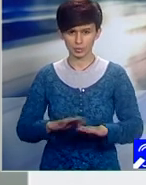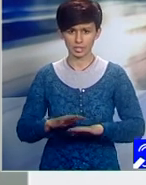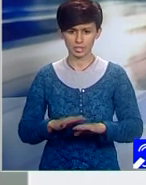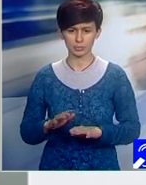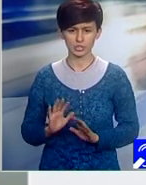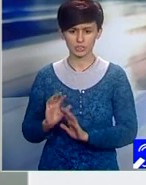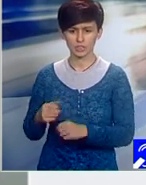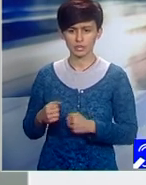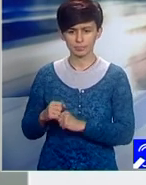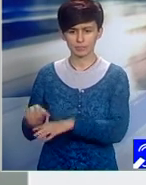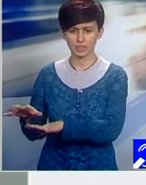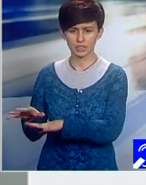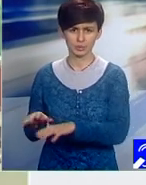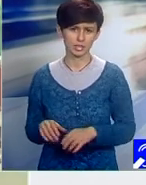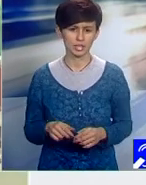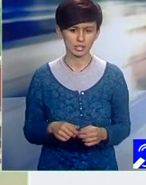nepotismul.